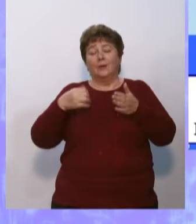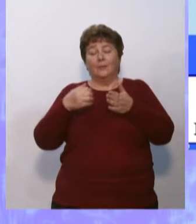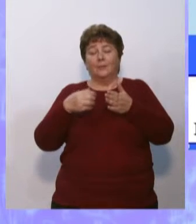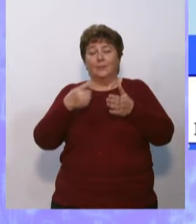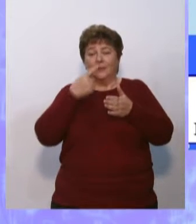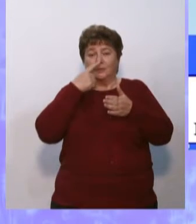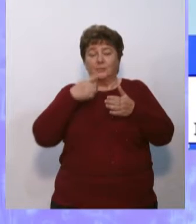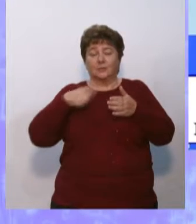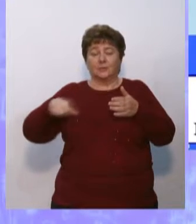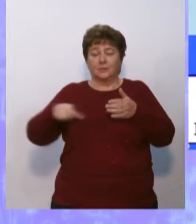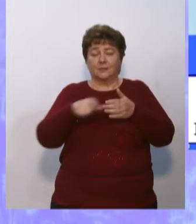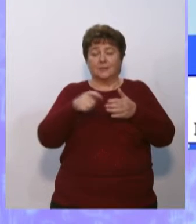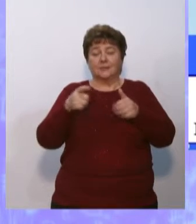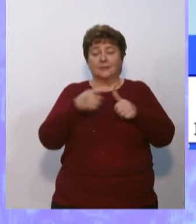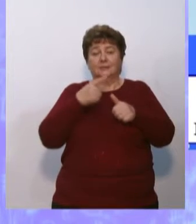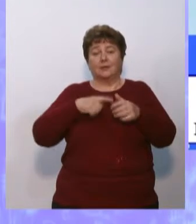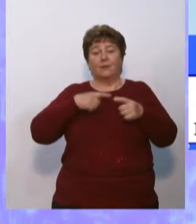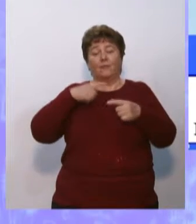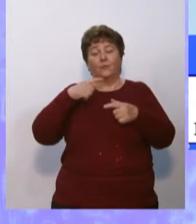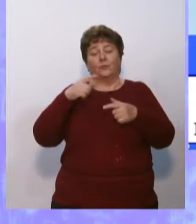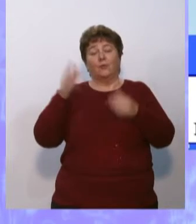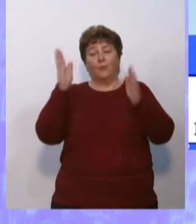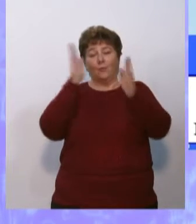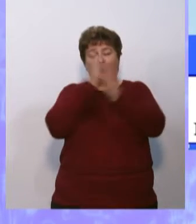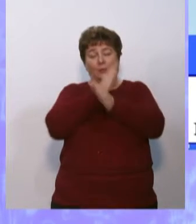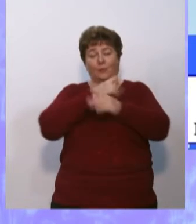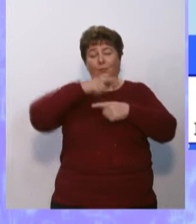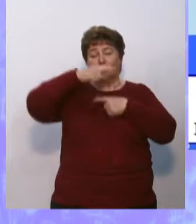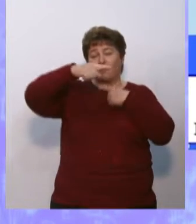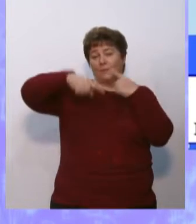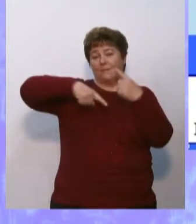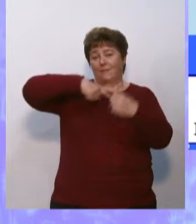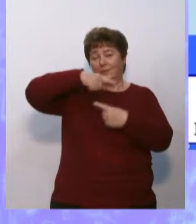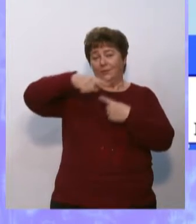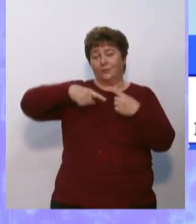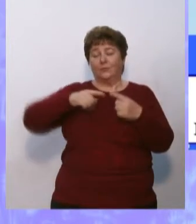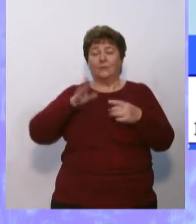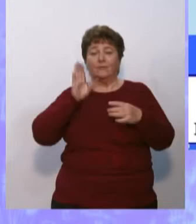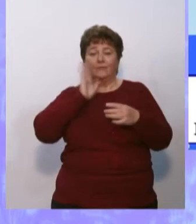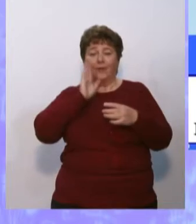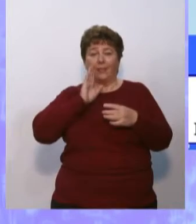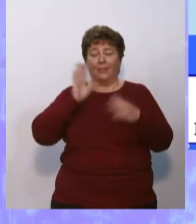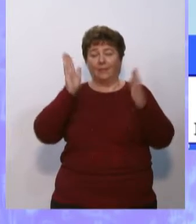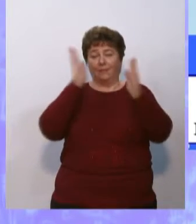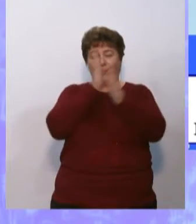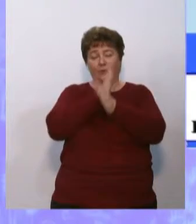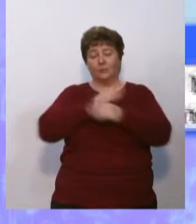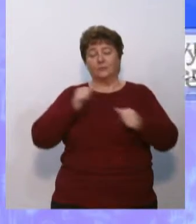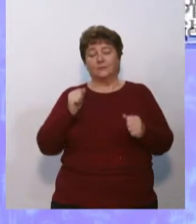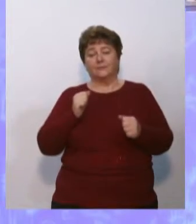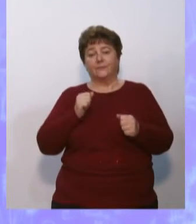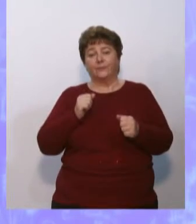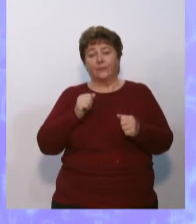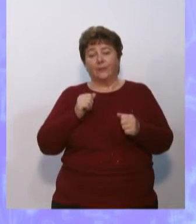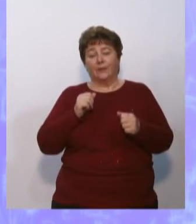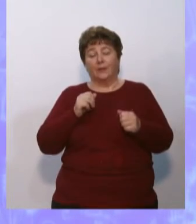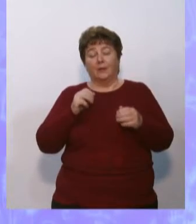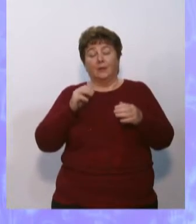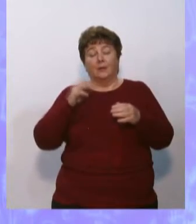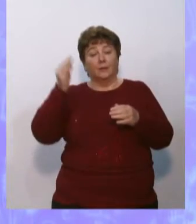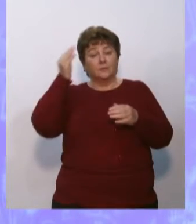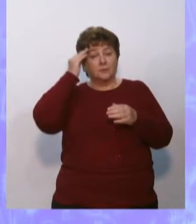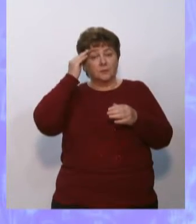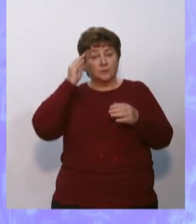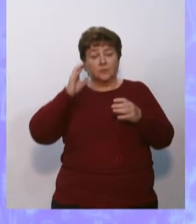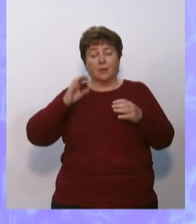Всё это и зовут в природе – круговорот воды в природе. В чём значение